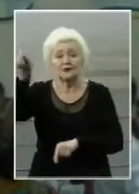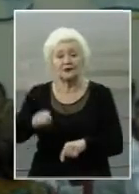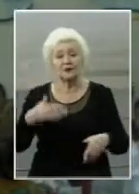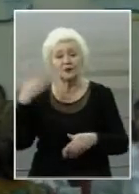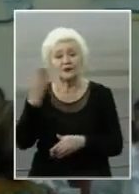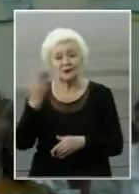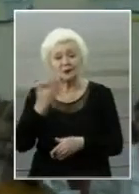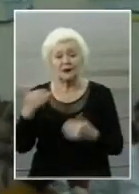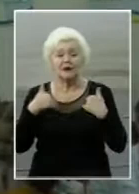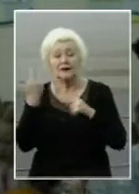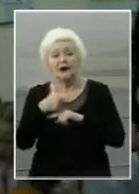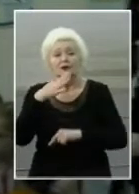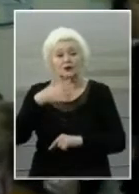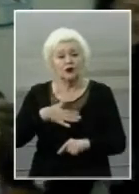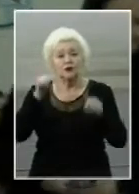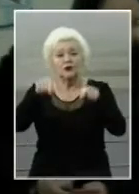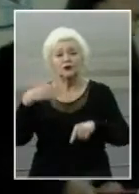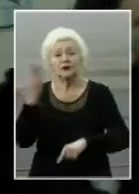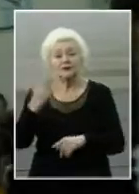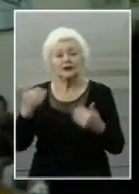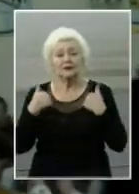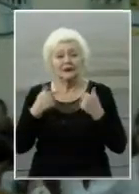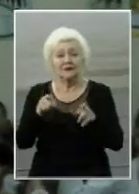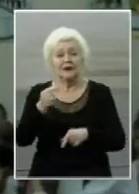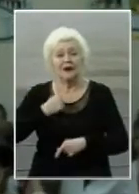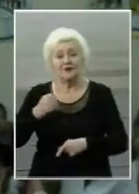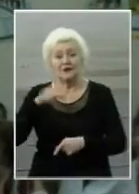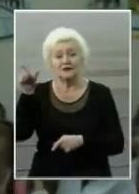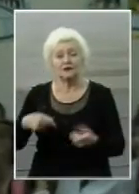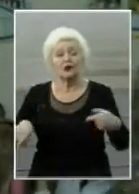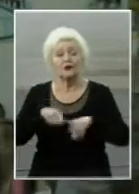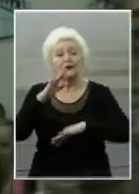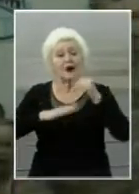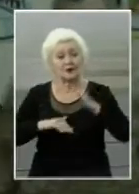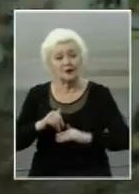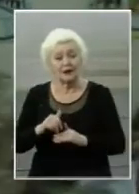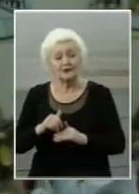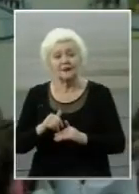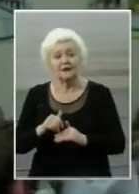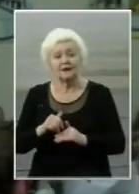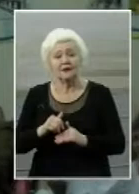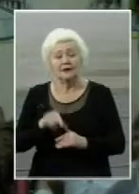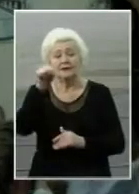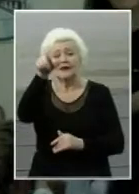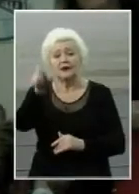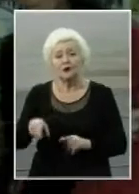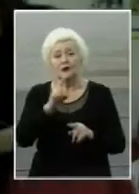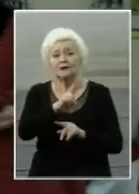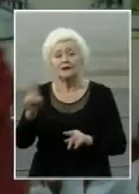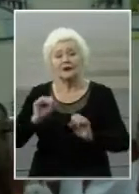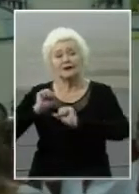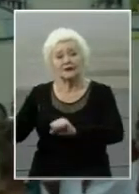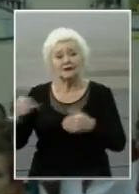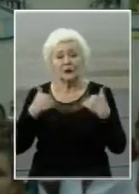виступати і я дуже люблю тут виступати. Для мене військовий – це така професія, це людина, яка захищає